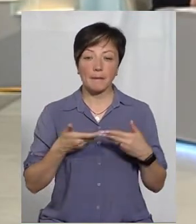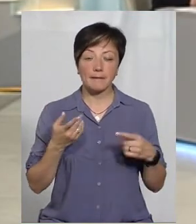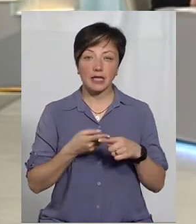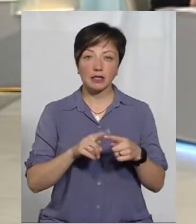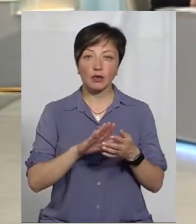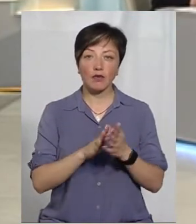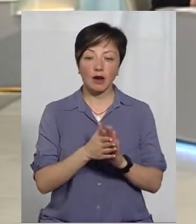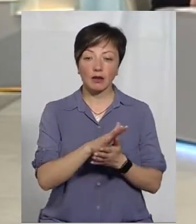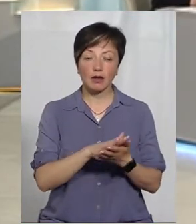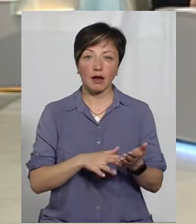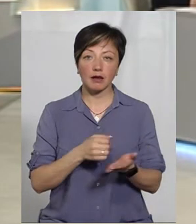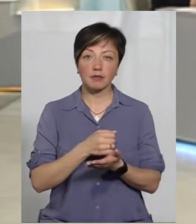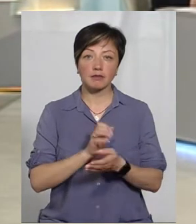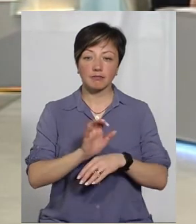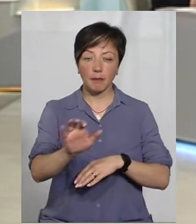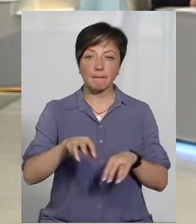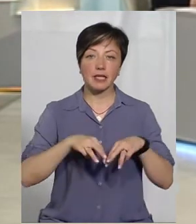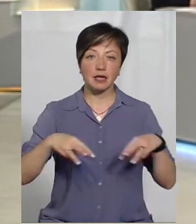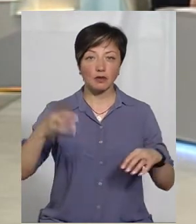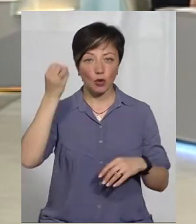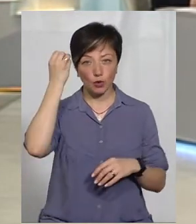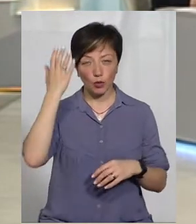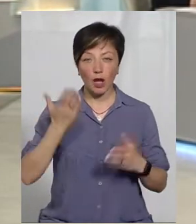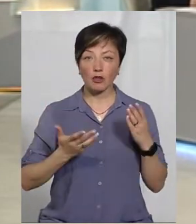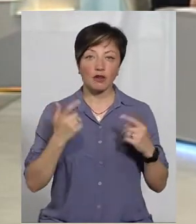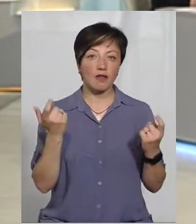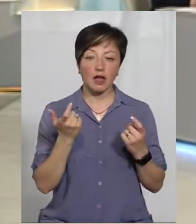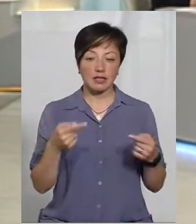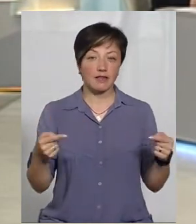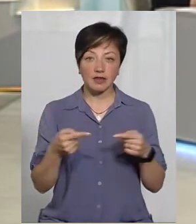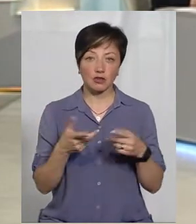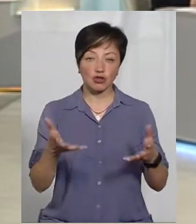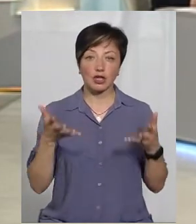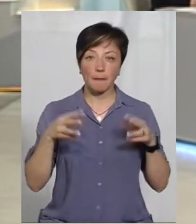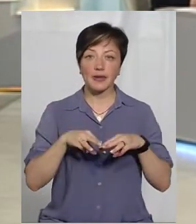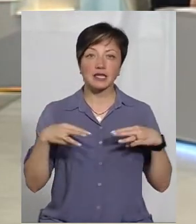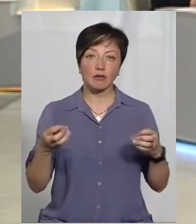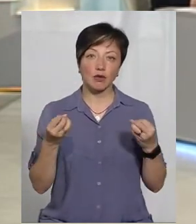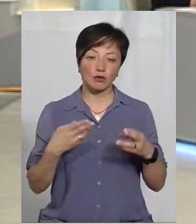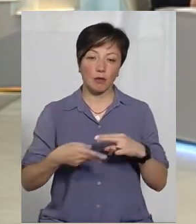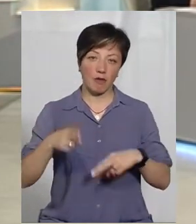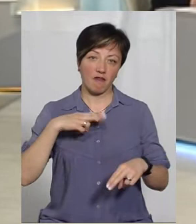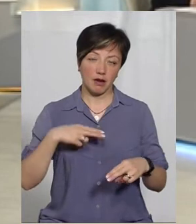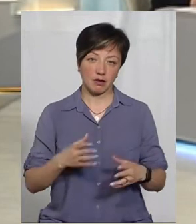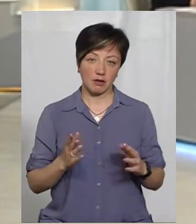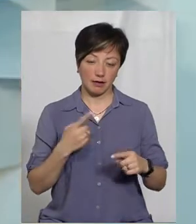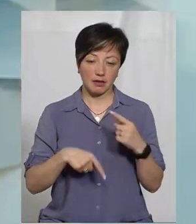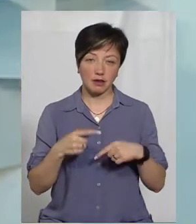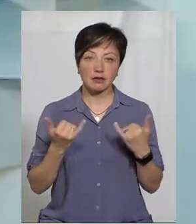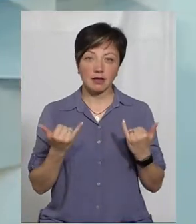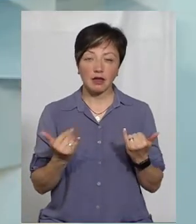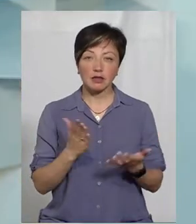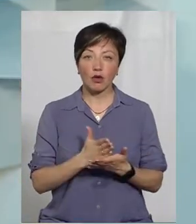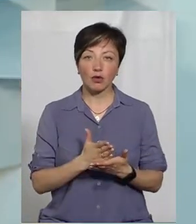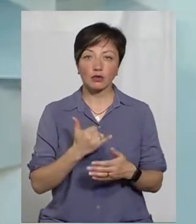далі направляємо на Міністерство культури. Якщо власник не визначений чітко, Міністерство їх просто поверне назад. Тому вони